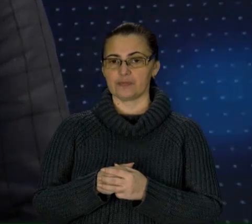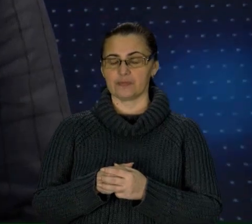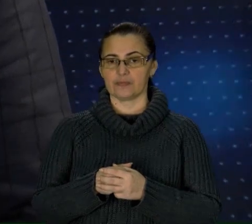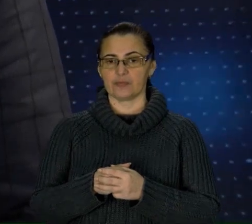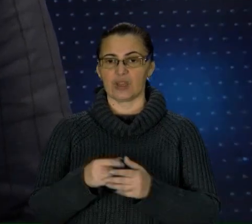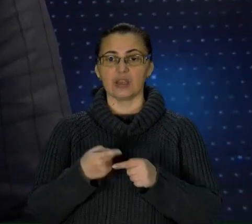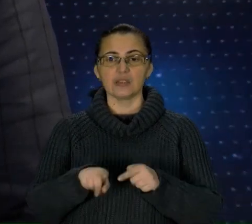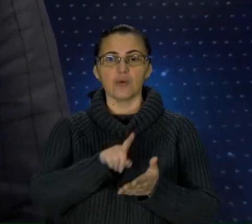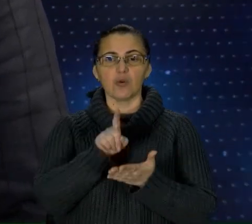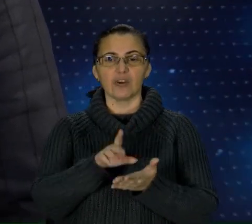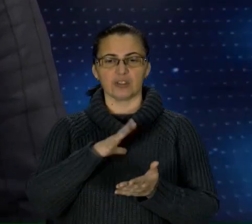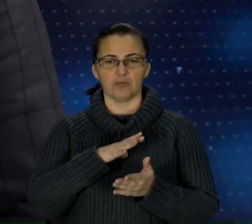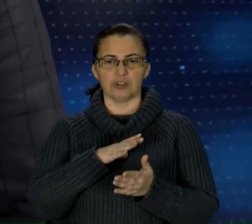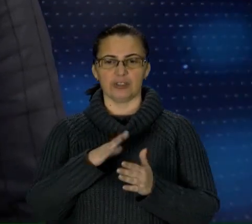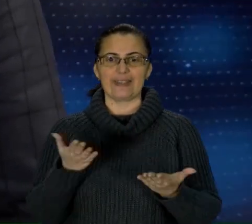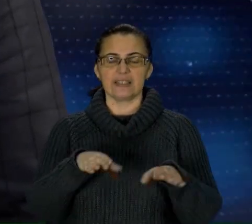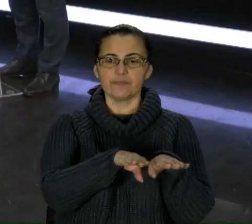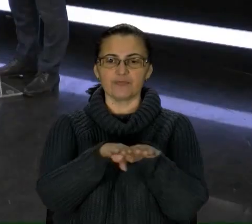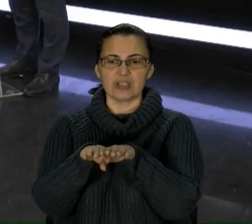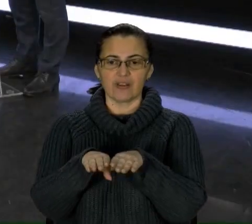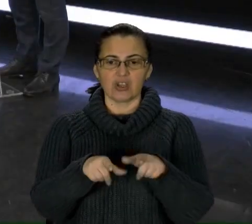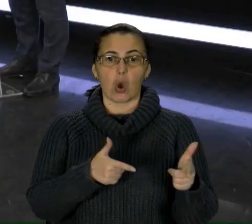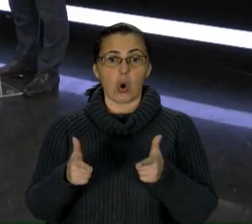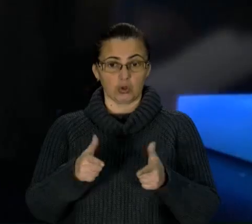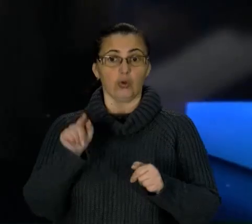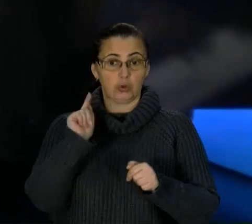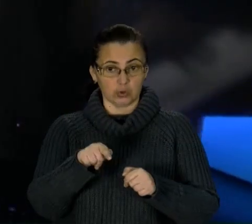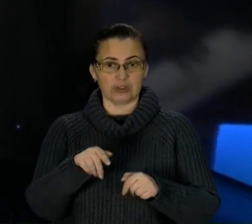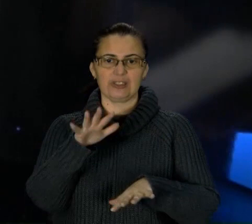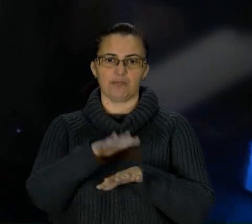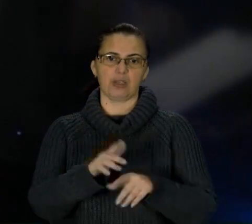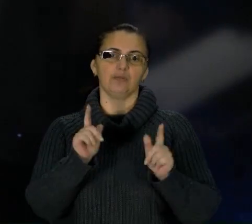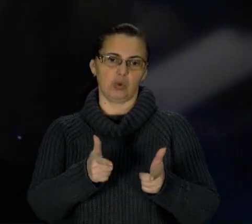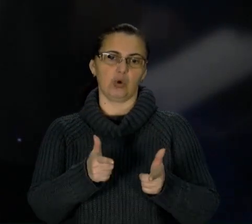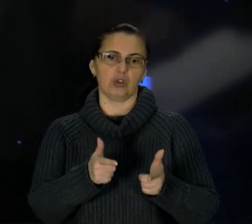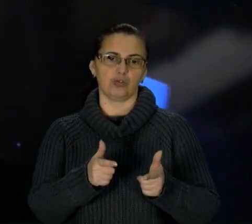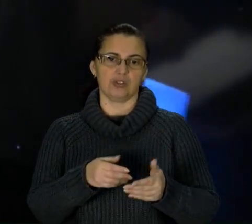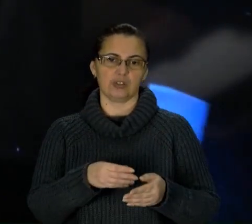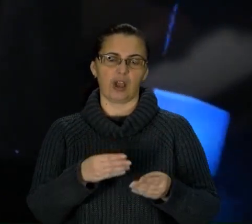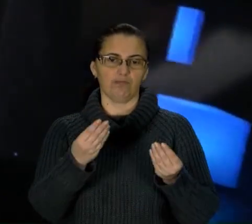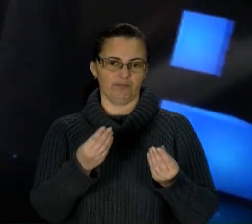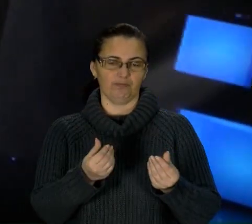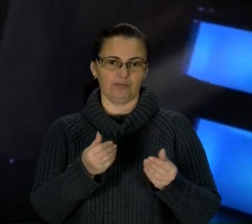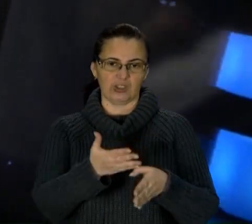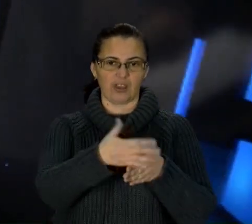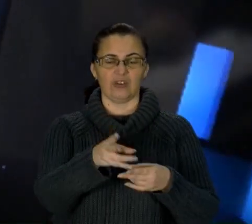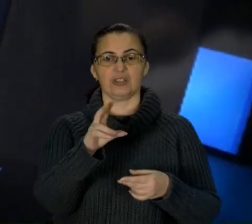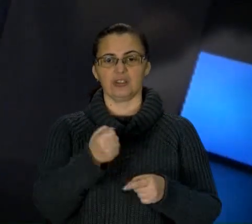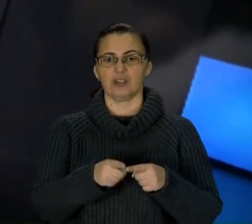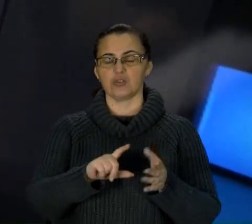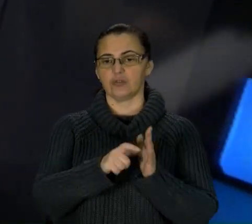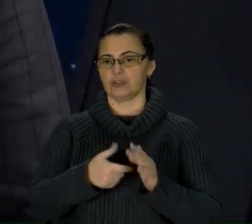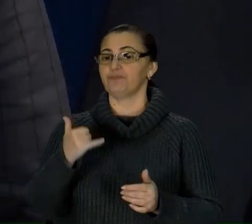Тобто, має бути певна ступінь готовності, тоді банк готовий брати викредитування цієї квартири. А скільки вже у Львові таких кредитів видали у вашому банку?